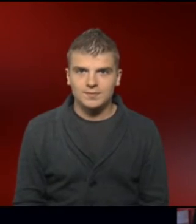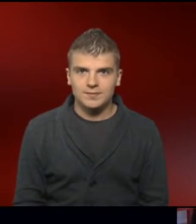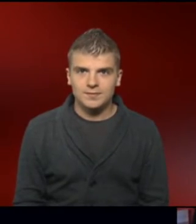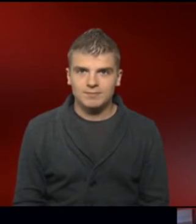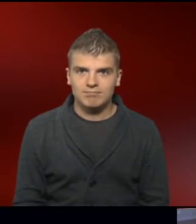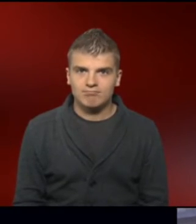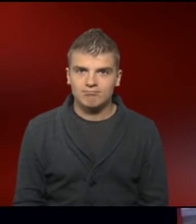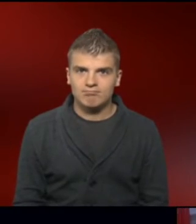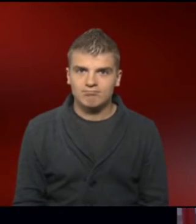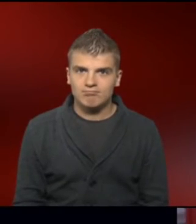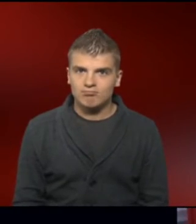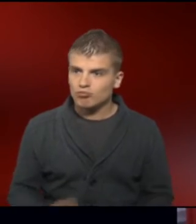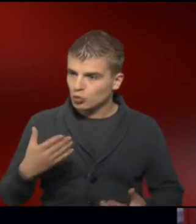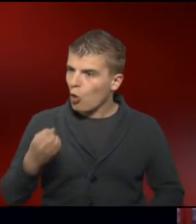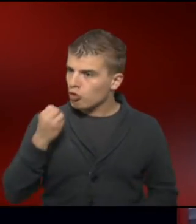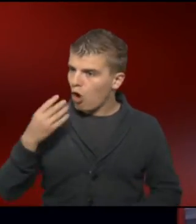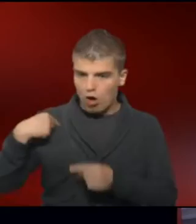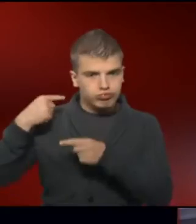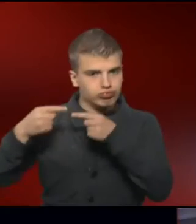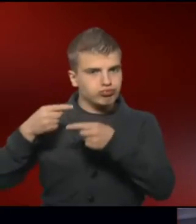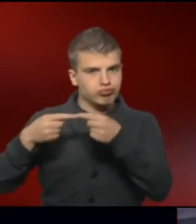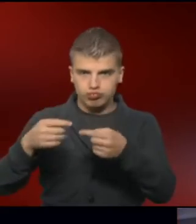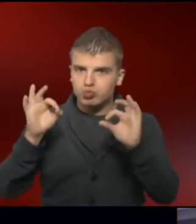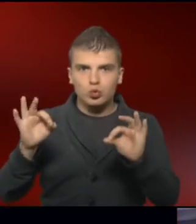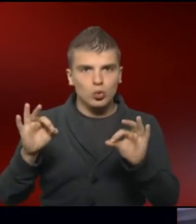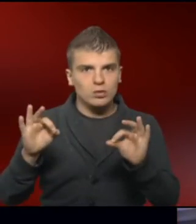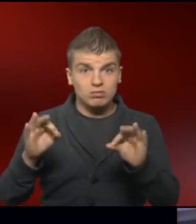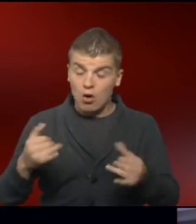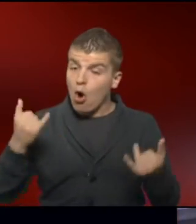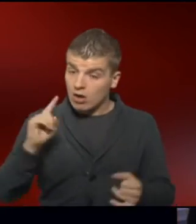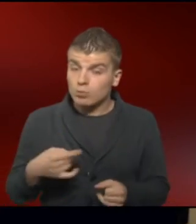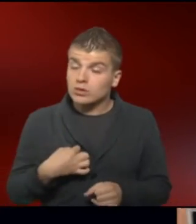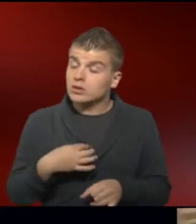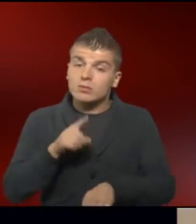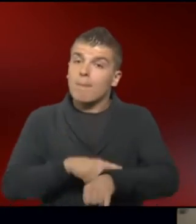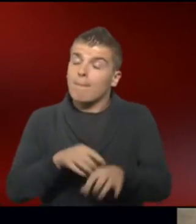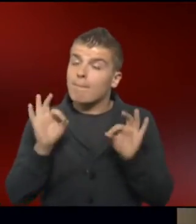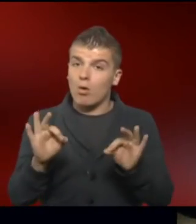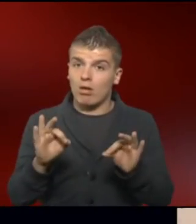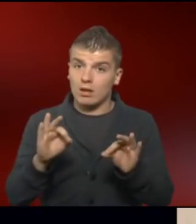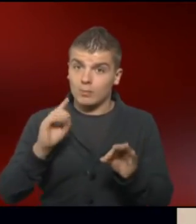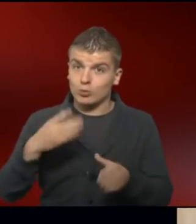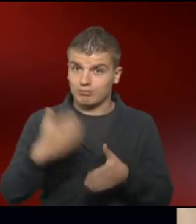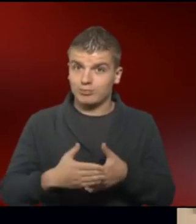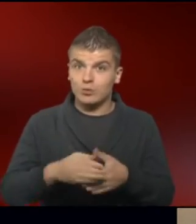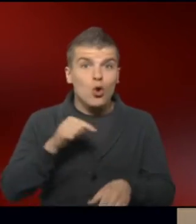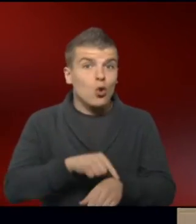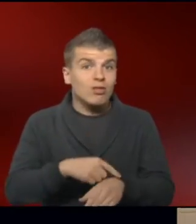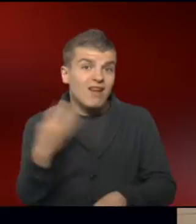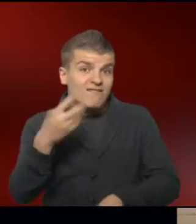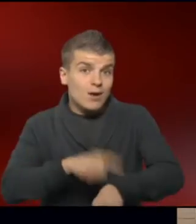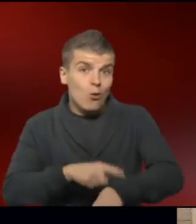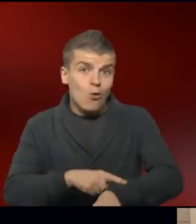Der Tag ist alles in allem gut gelaufen. Johanna muss heute pünktlich Schluss machen, denn um 16 Uhr beginnt ihr